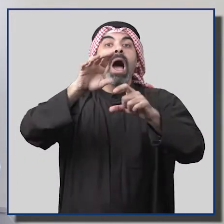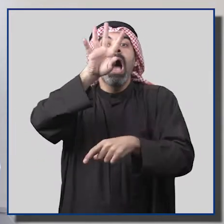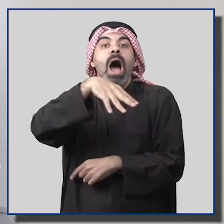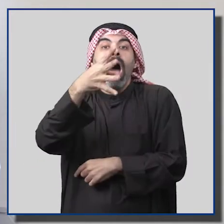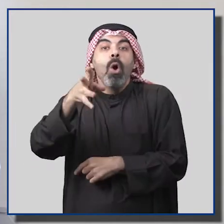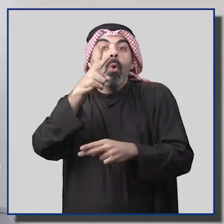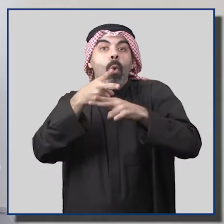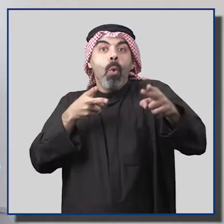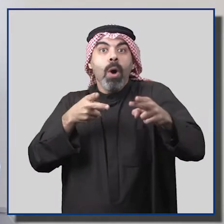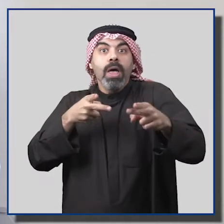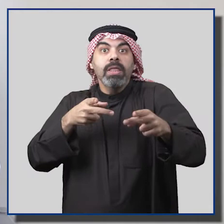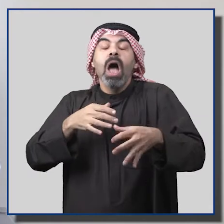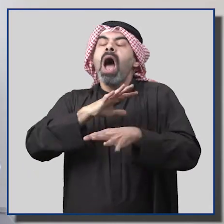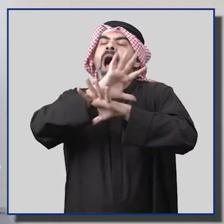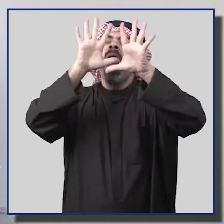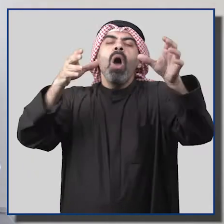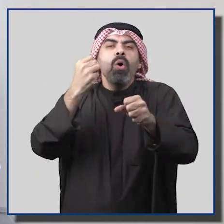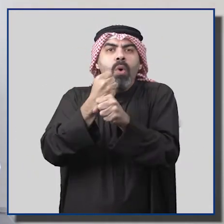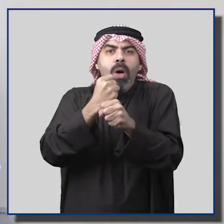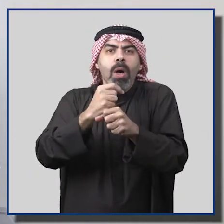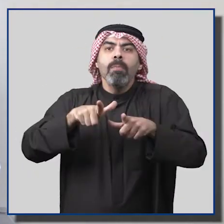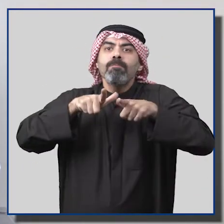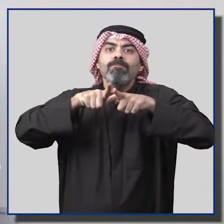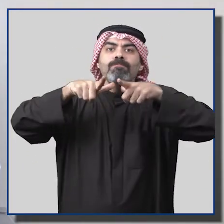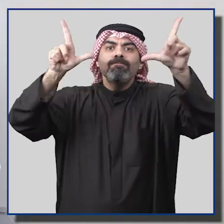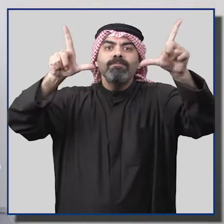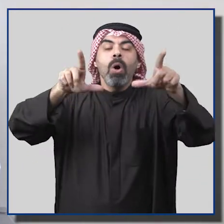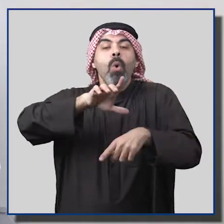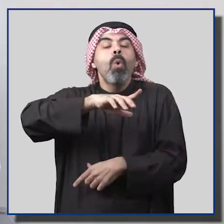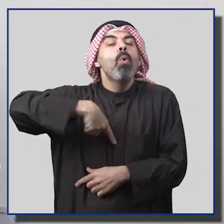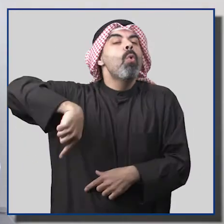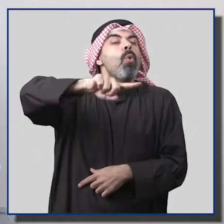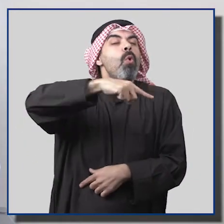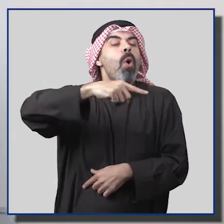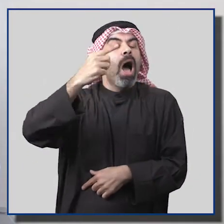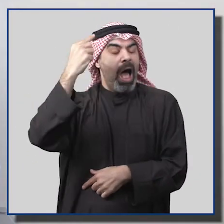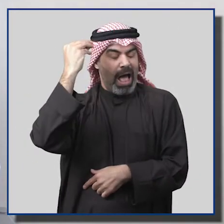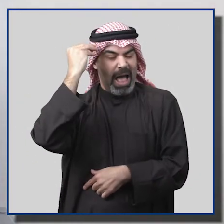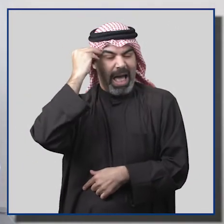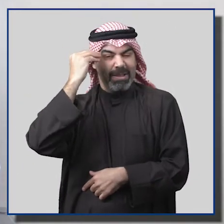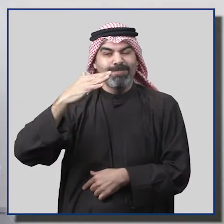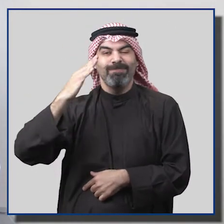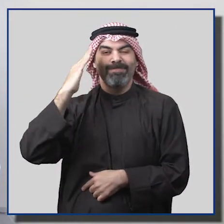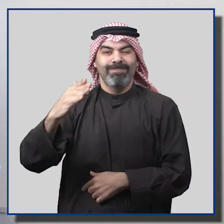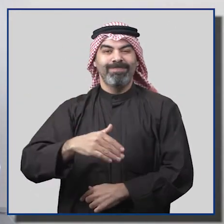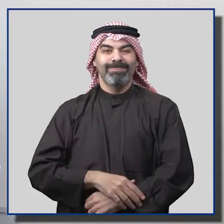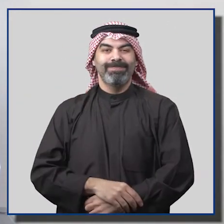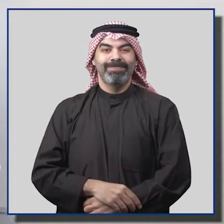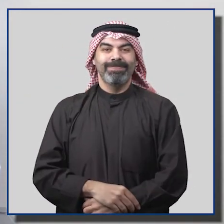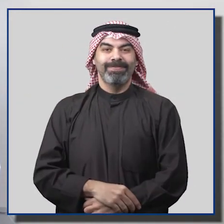للقائمين على حملة لنكن على دراية ويعطيكم العافية